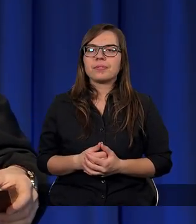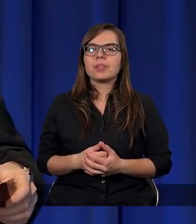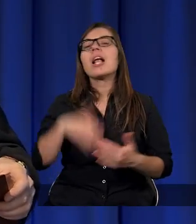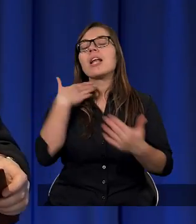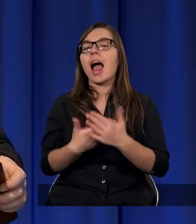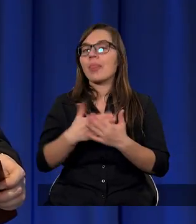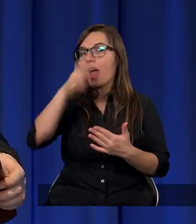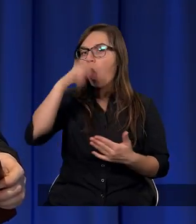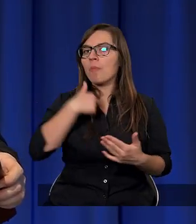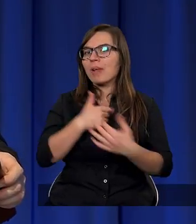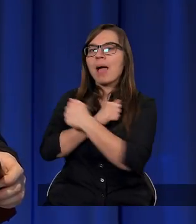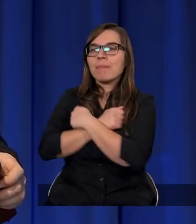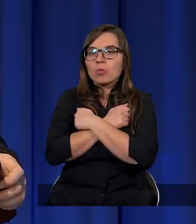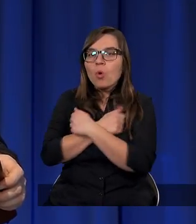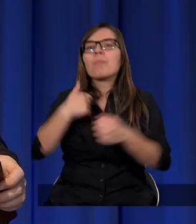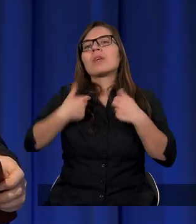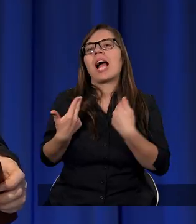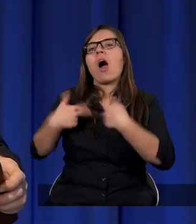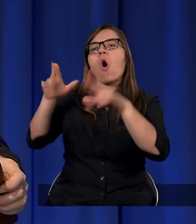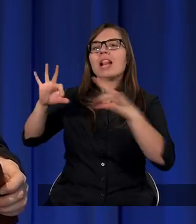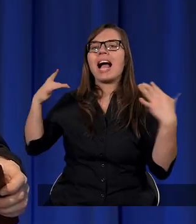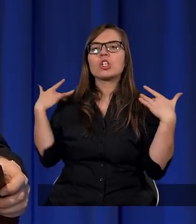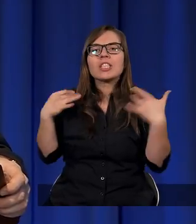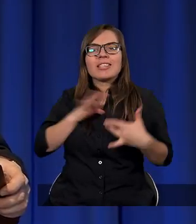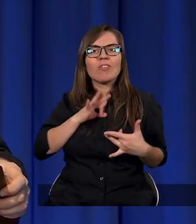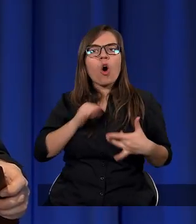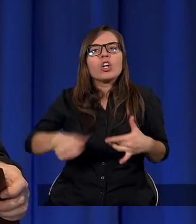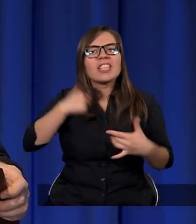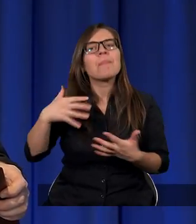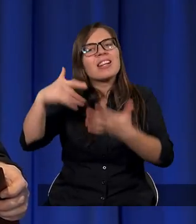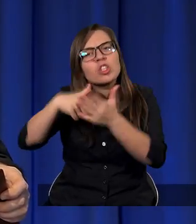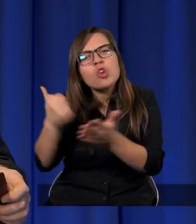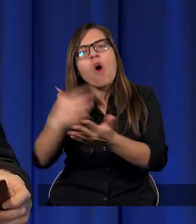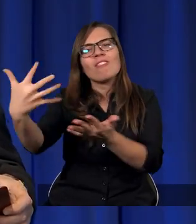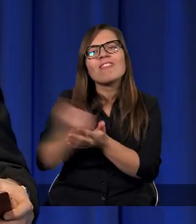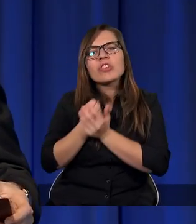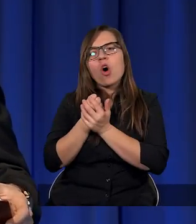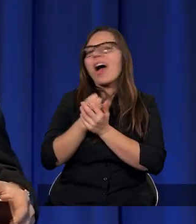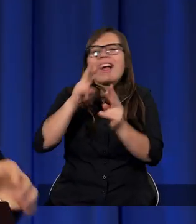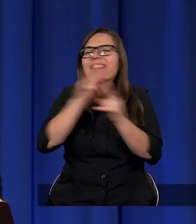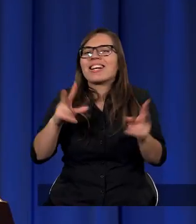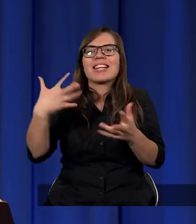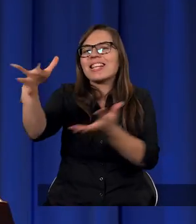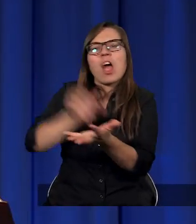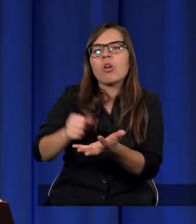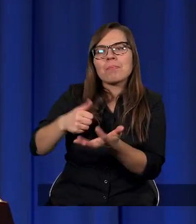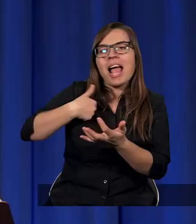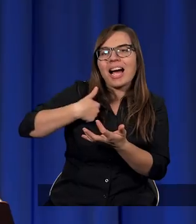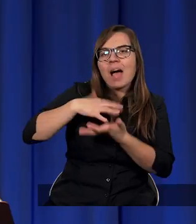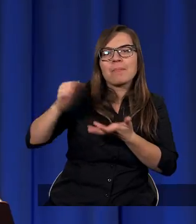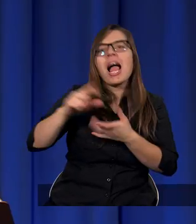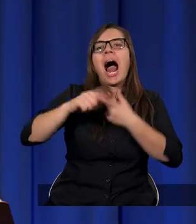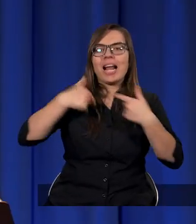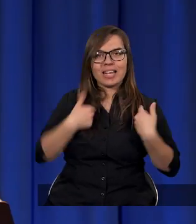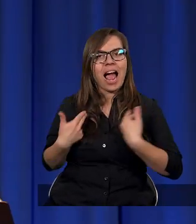Dlatego ojciec mnie miłuje, bo ja oddaję życie swoje, aby je znowu wziąć. Nikt mi go nie odbiera, ale ja oddaję je